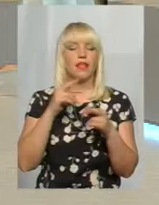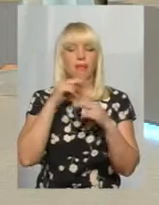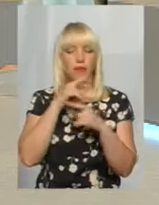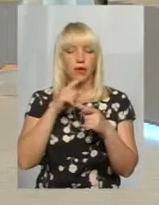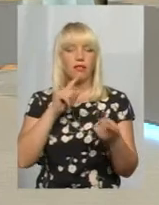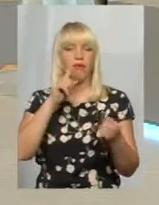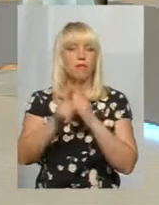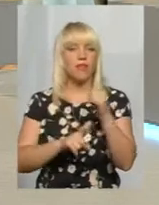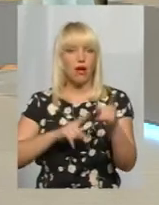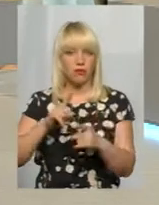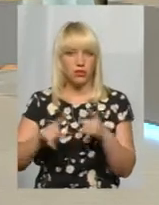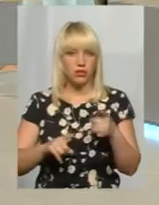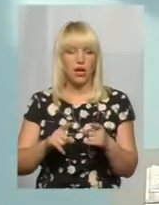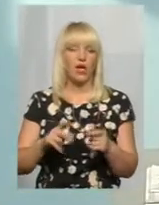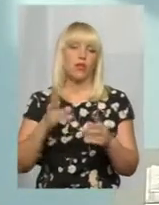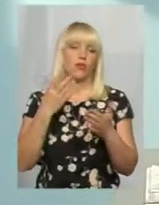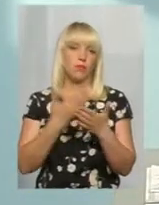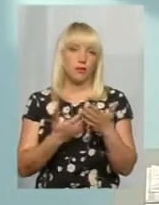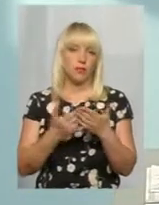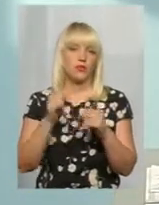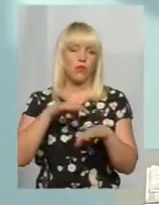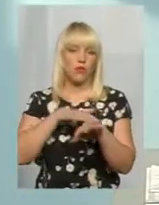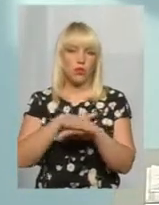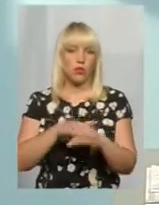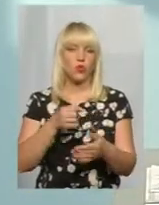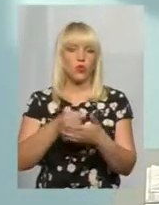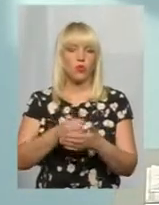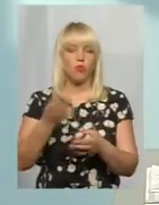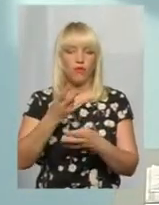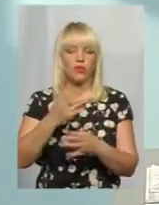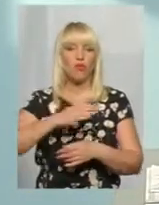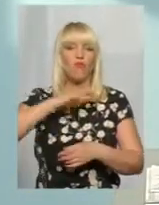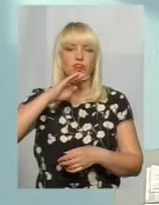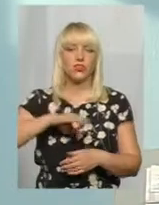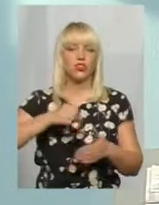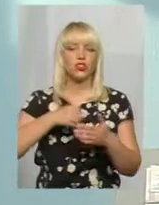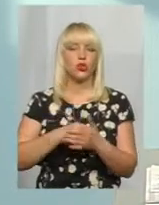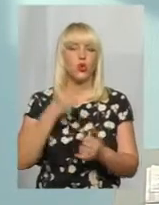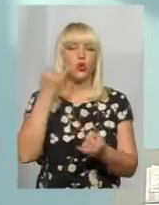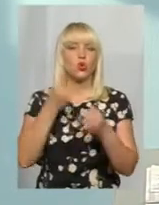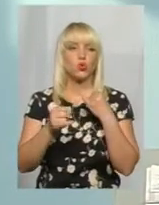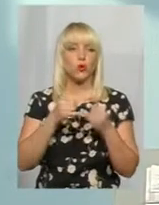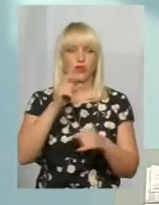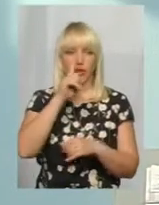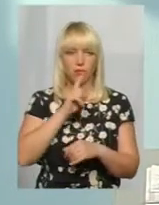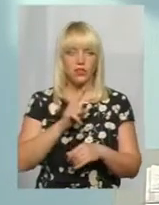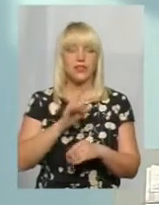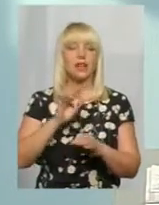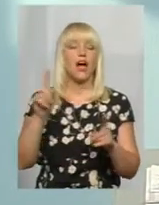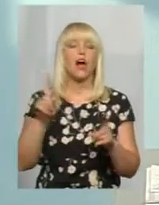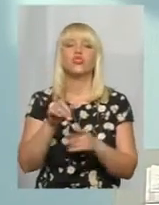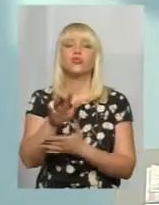наших таких попередніх розрахунках, їх має вистачити десь до жовтня місяця. А що далі? Або